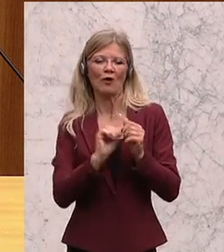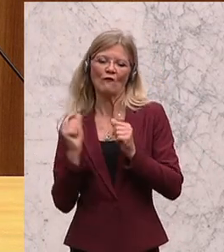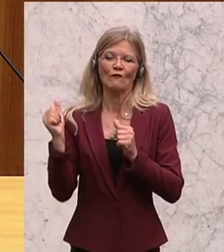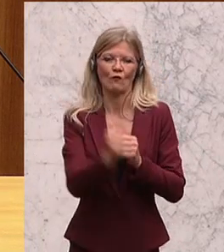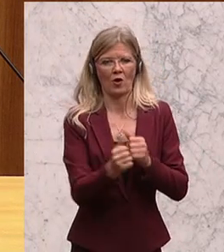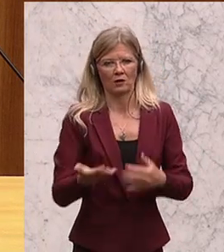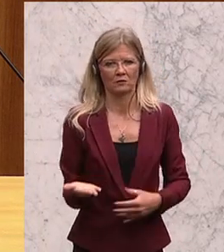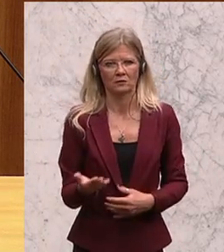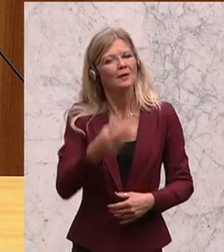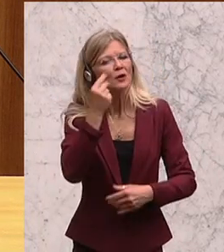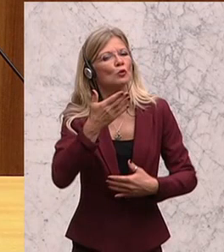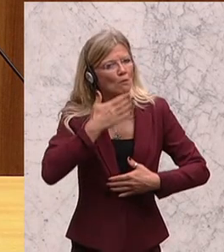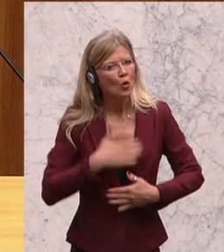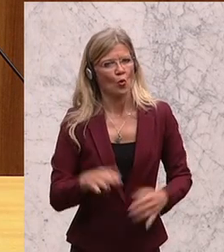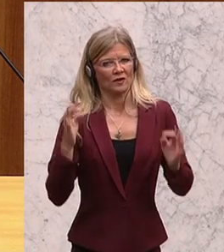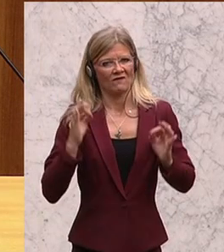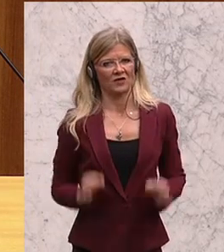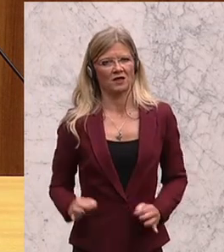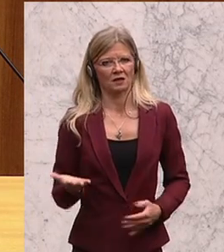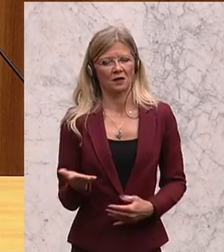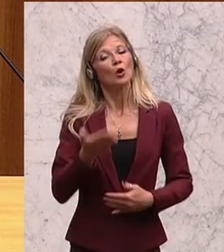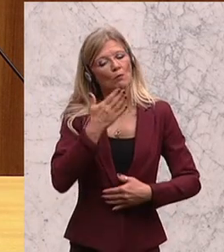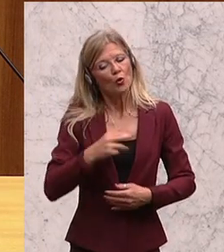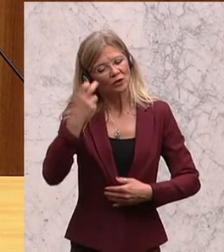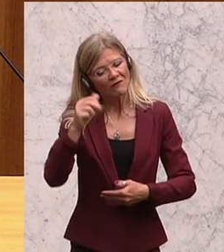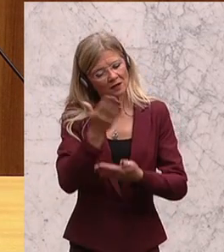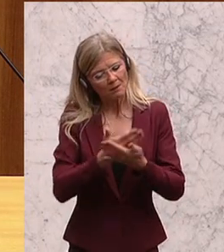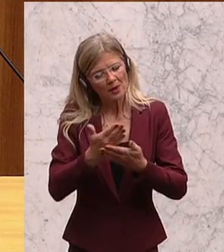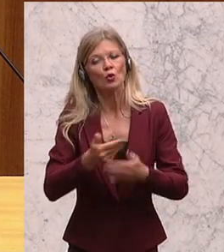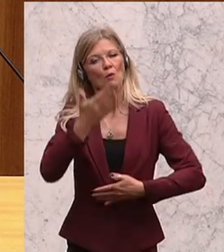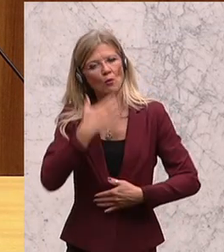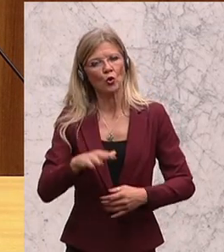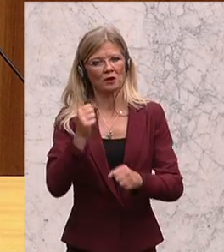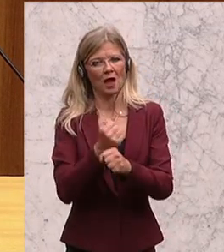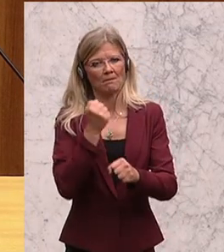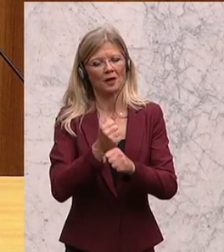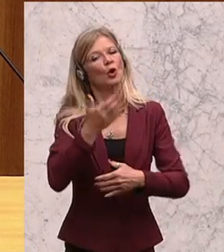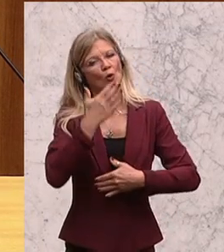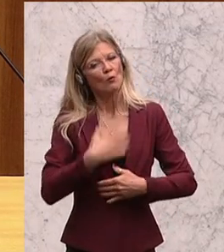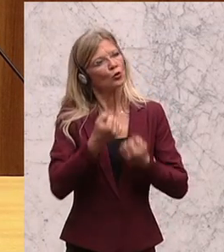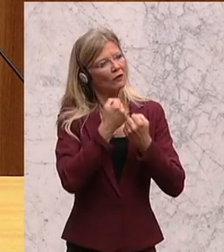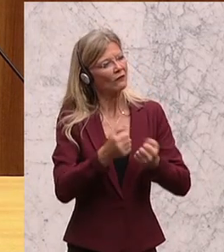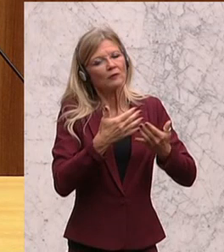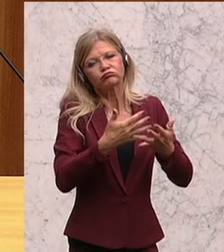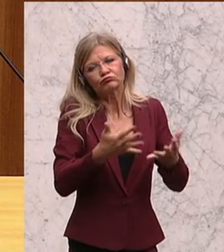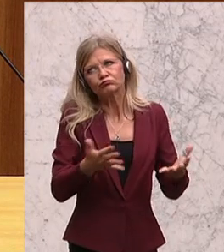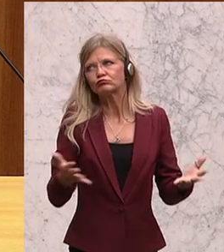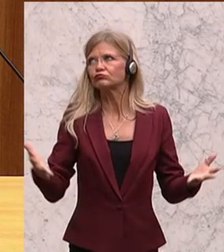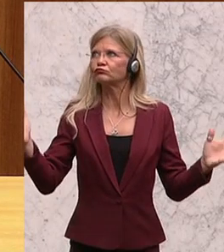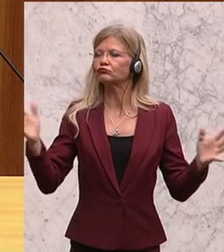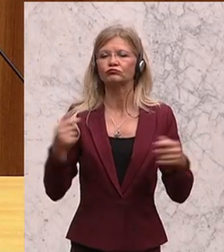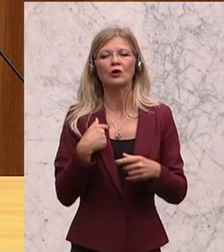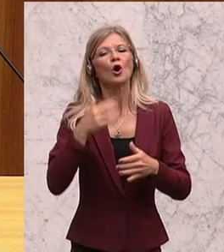wollen Frieden. Sie wollen sich weiterbilden. Sie wollen arbeiten. Sie wollen sich frei entfalten können. Sie wollen in